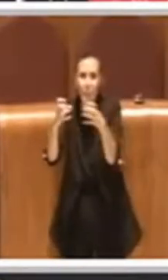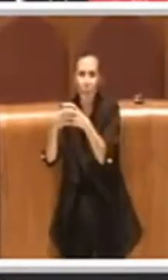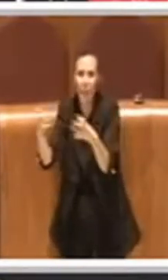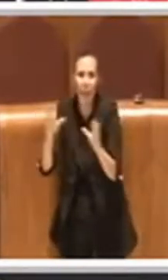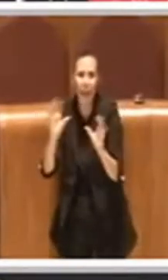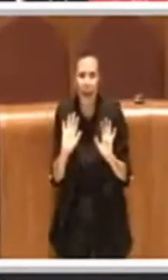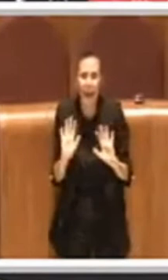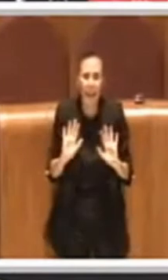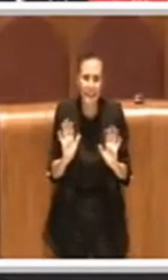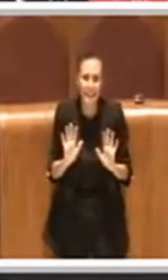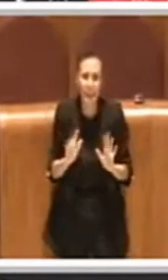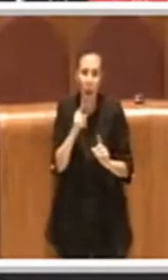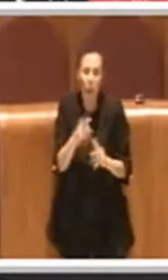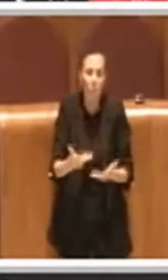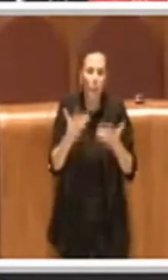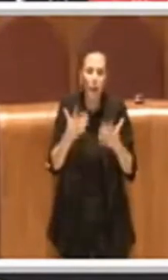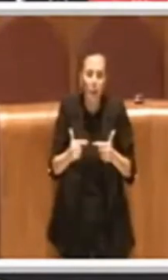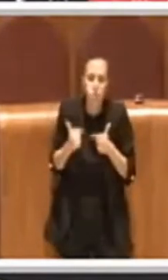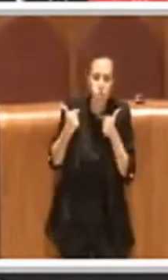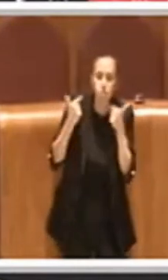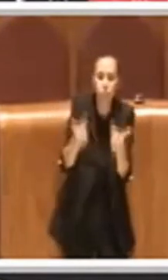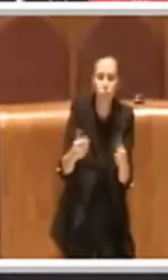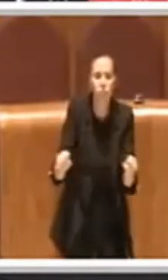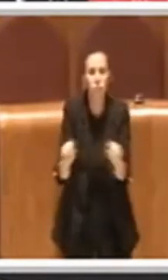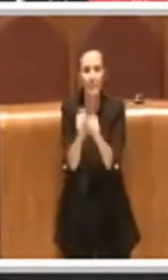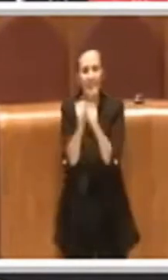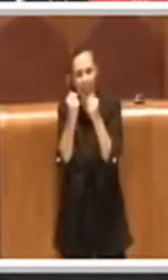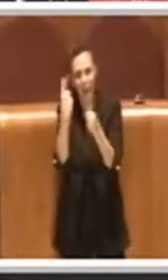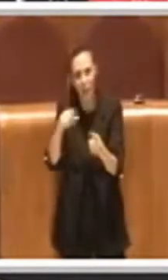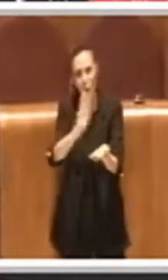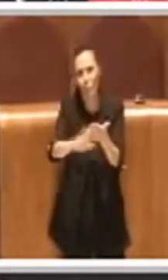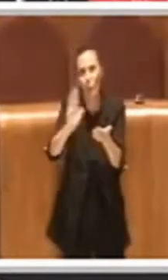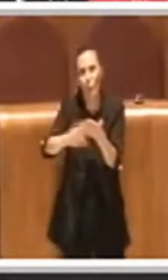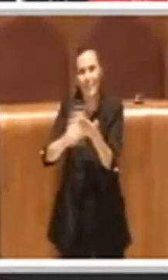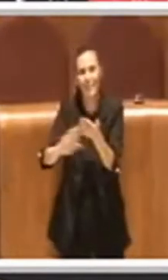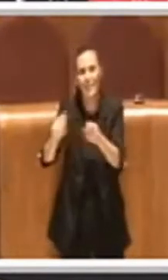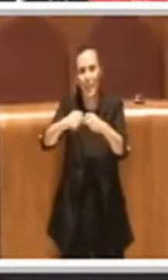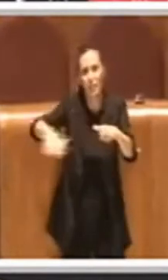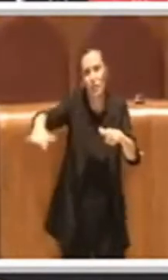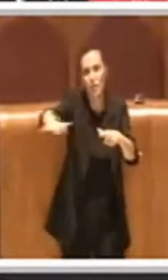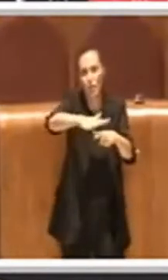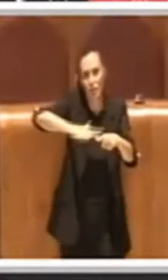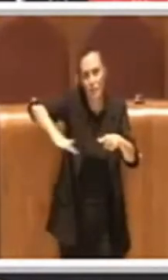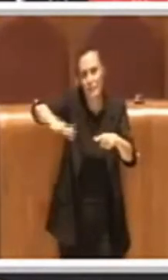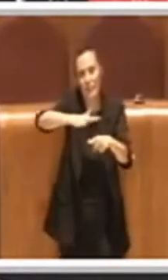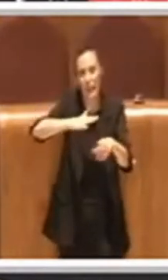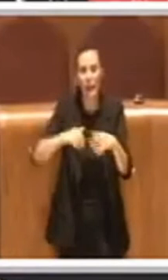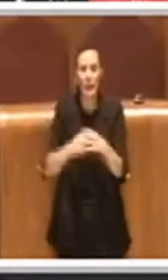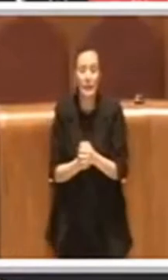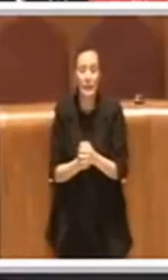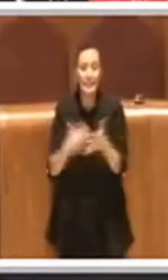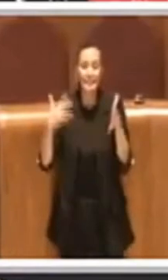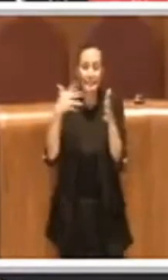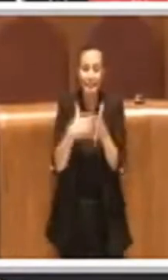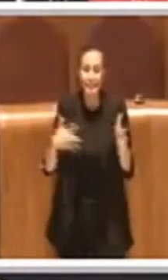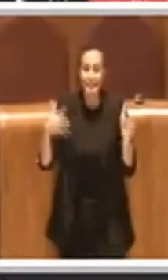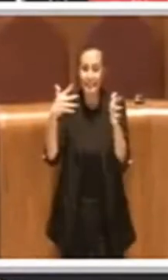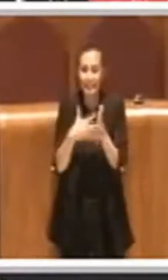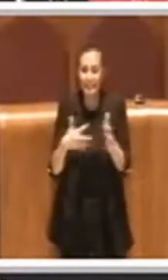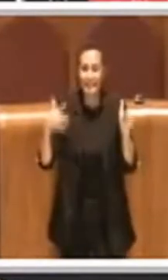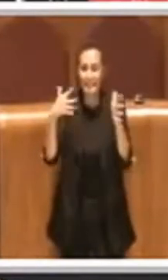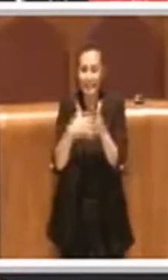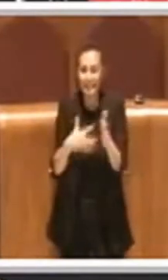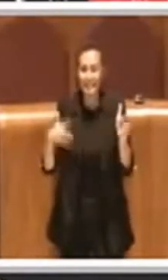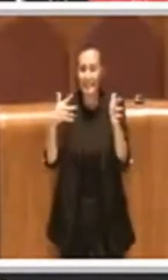cosa pesante per la città in termini di pulizia della città. Ecco, per cui le difficoltà che ha dovuto